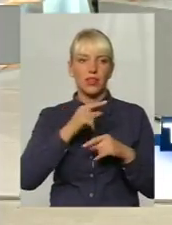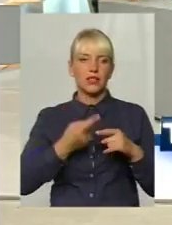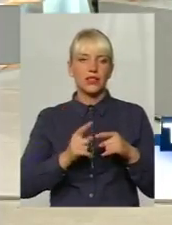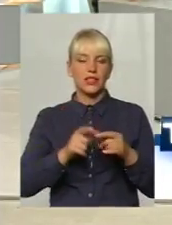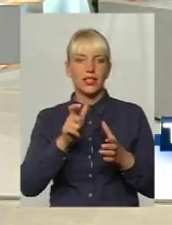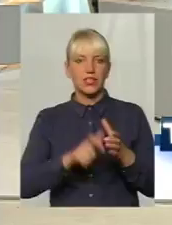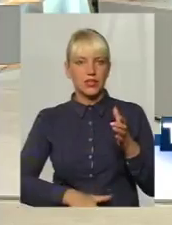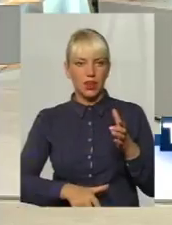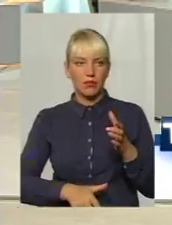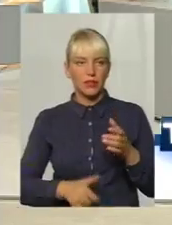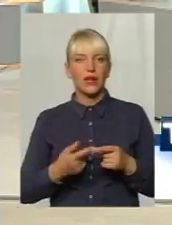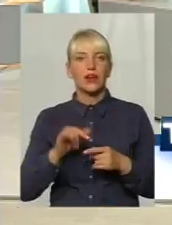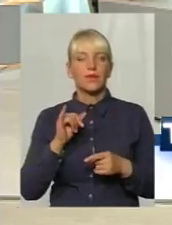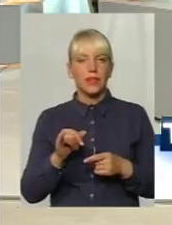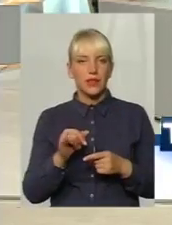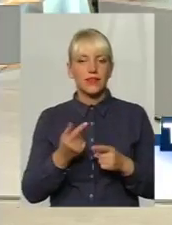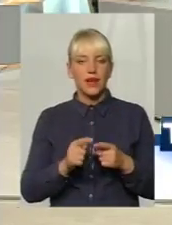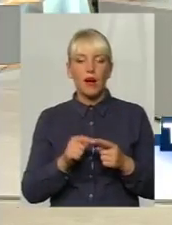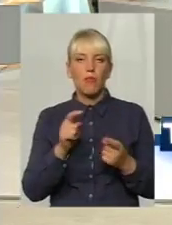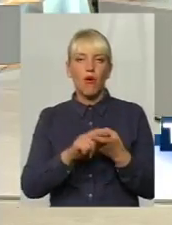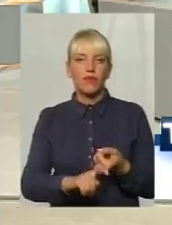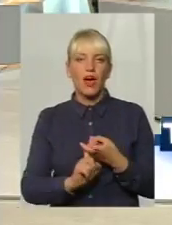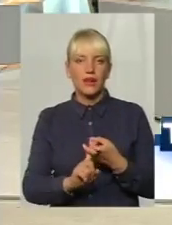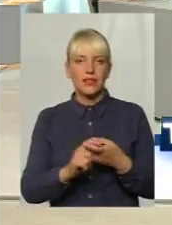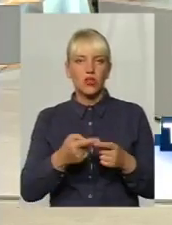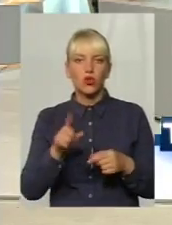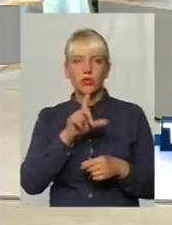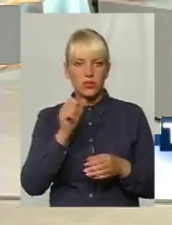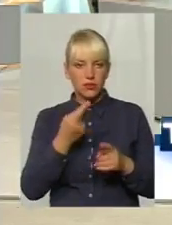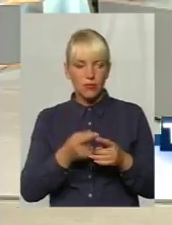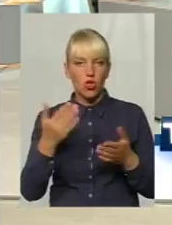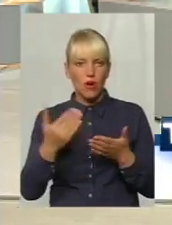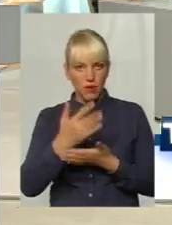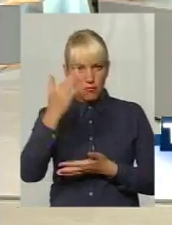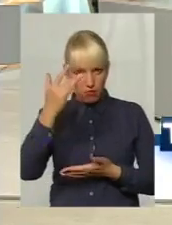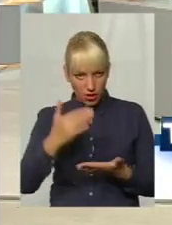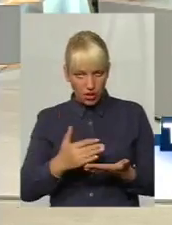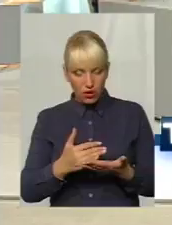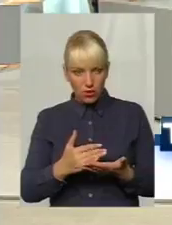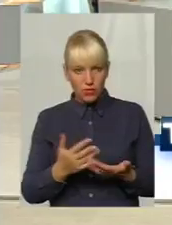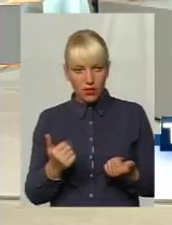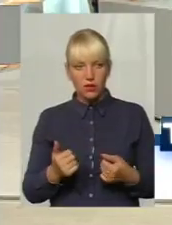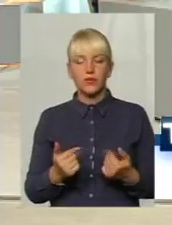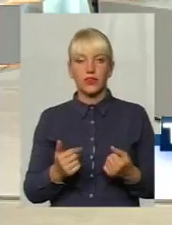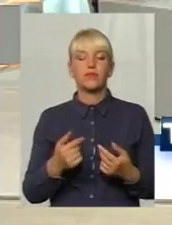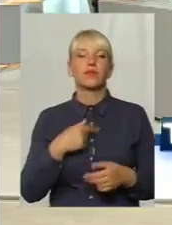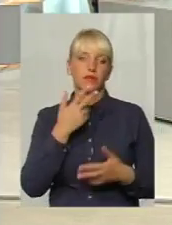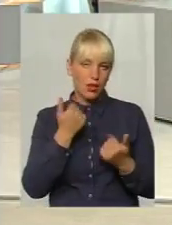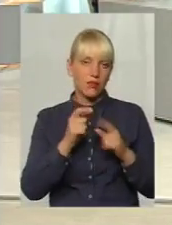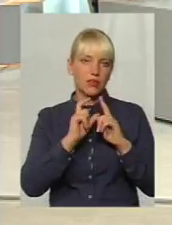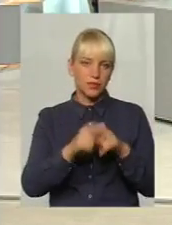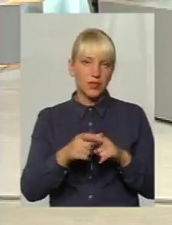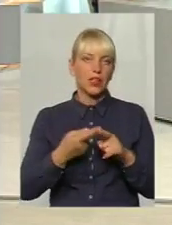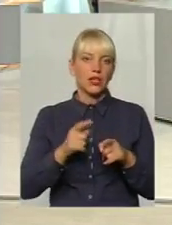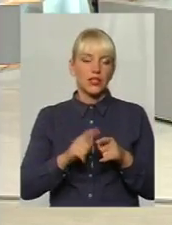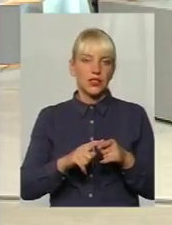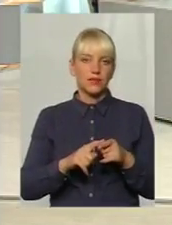рецептів. Ось, це пов'язано от саме, я так розумію, з цим новим переліком, так? так. І, в принципі,